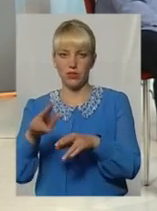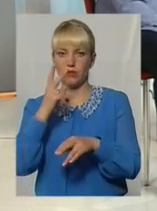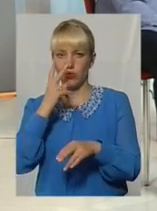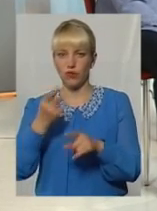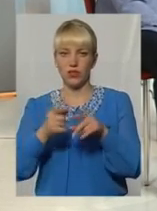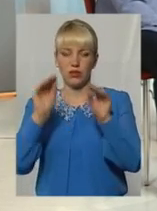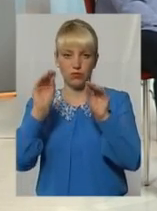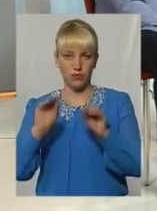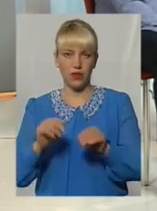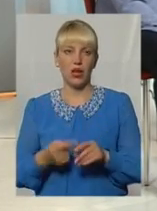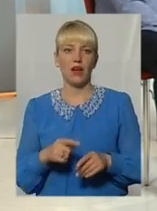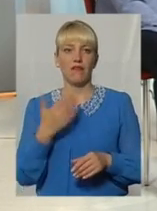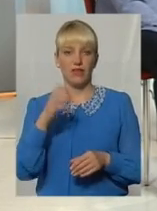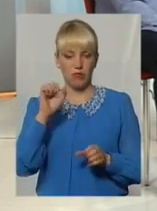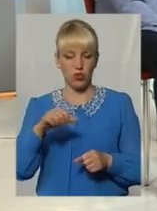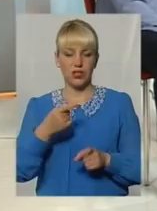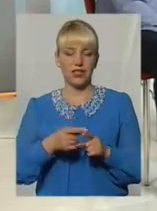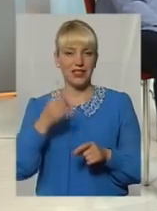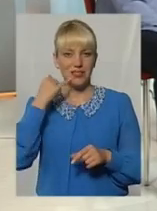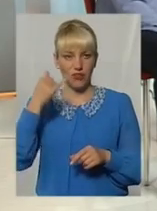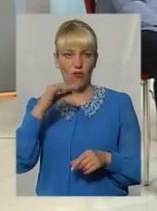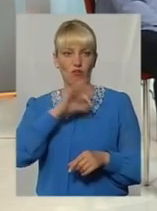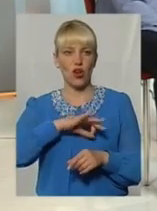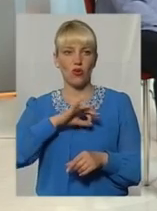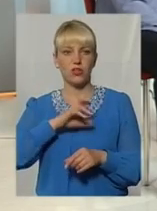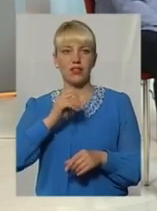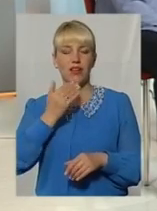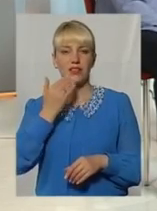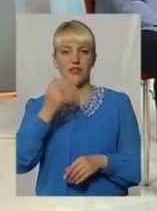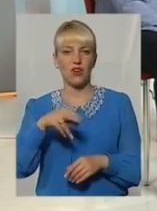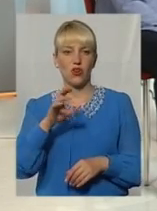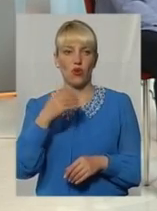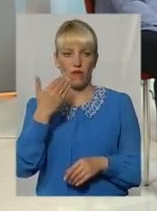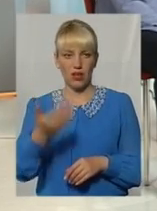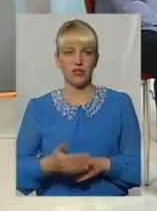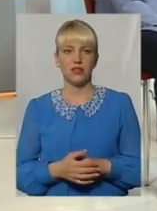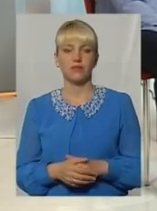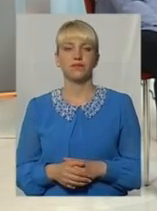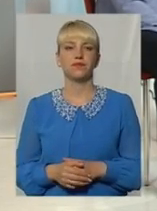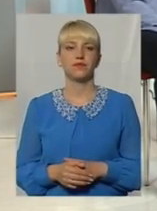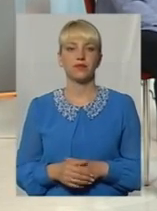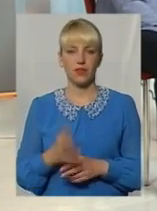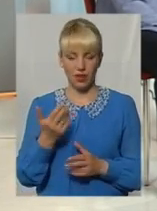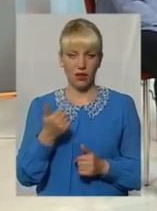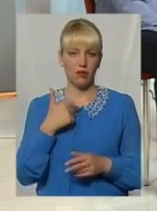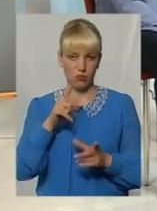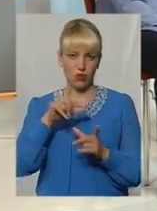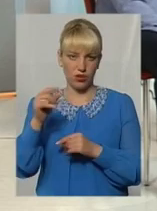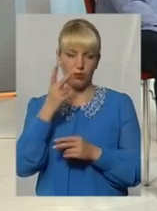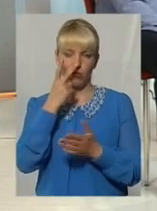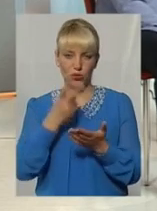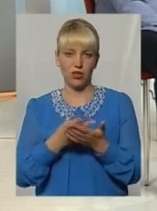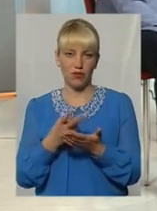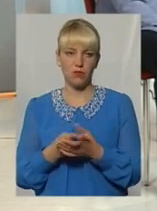можете цей дзвінок використовувати як вже безпосередньо звернення до вас? Так, 4 вільн буде, подивимося. Скажіть, будь ласка,